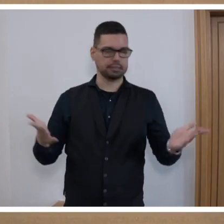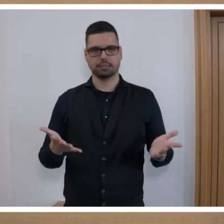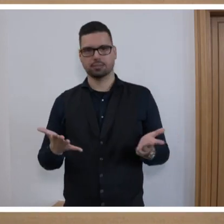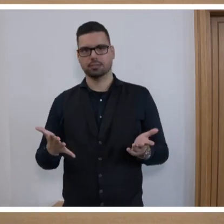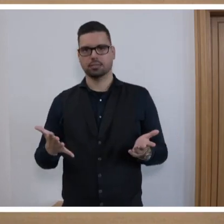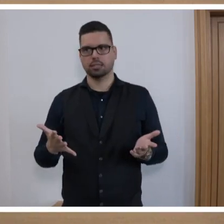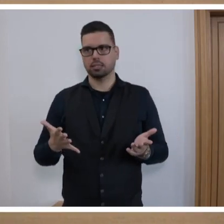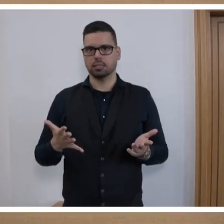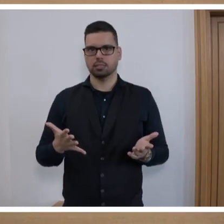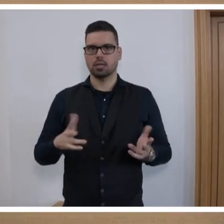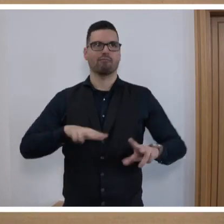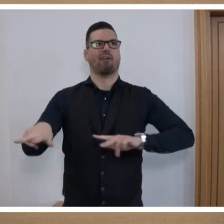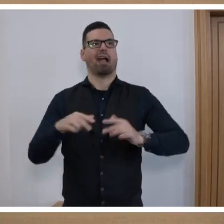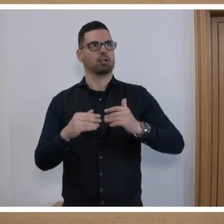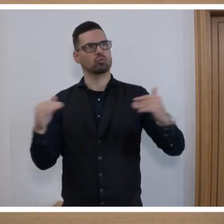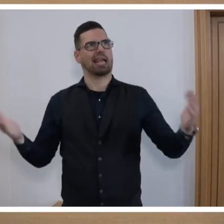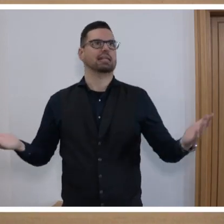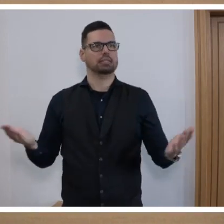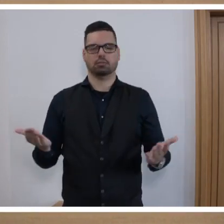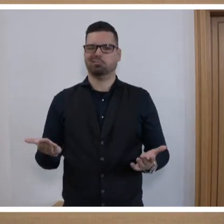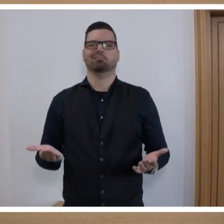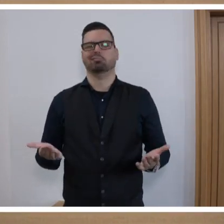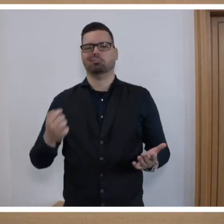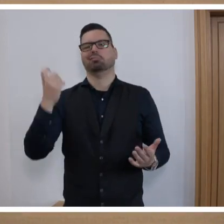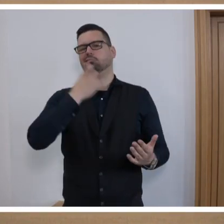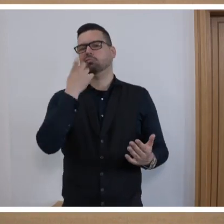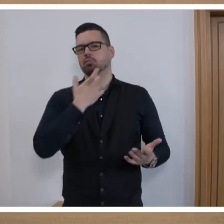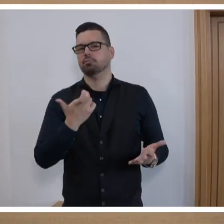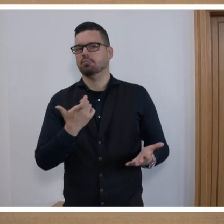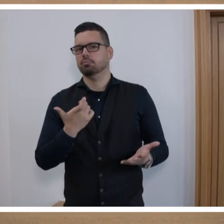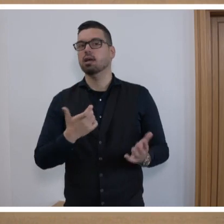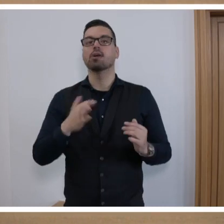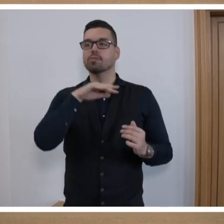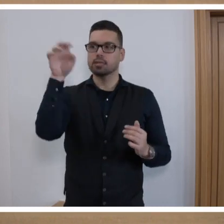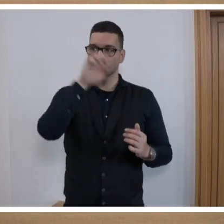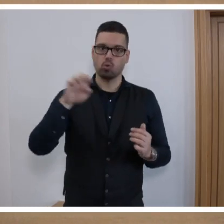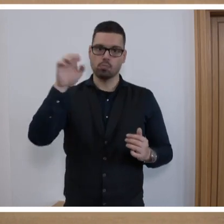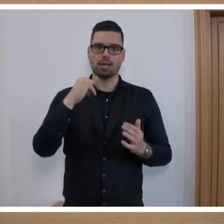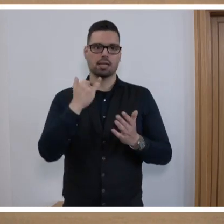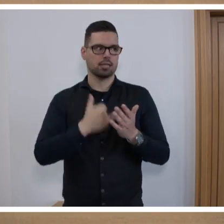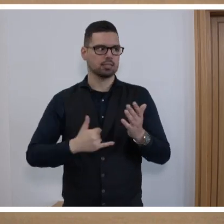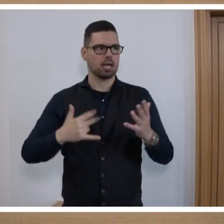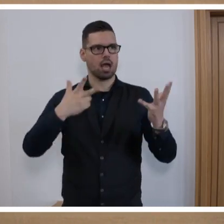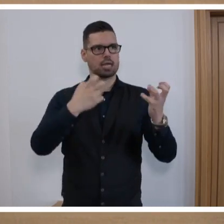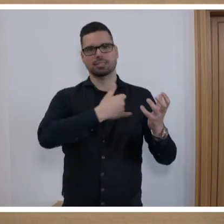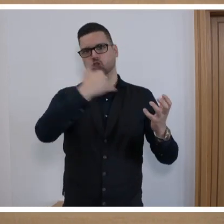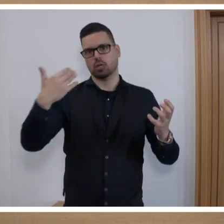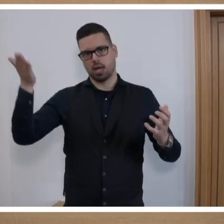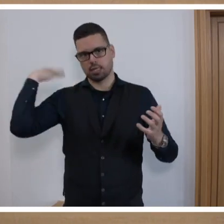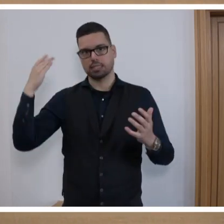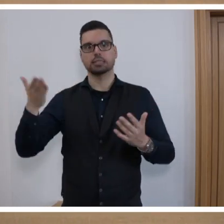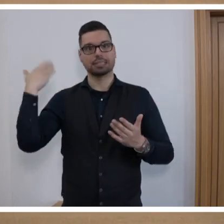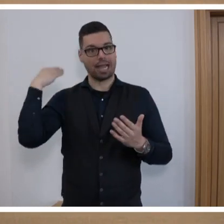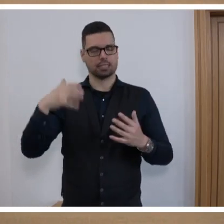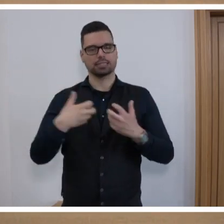Verwaltungsgrenzen. Es ist sehr viel in Europa geschehen in den letzten fast 80 Jahren nach dem Krieg,